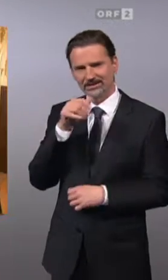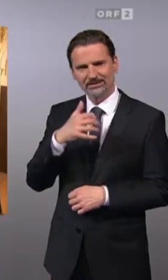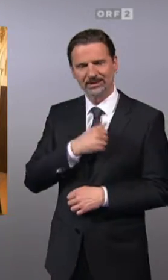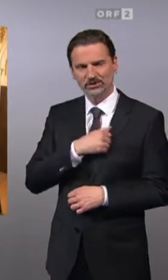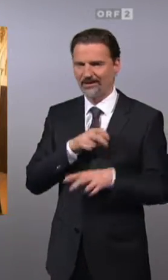Regierung zu bilden. Milos Seemann